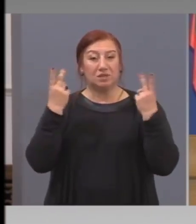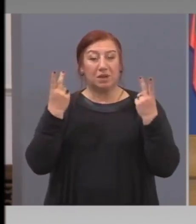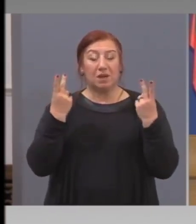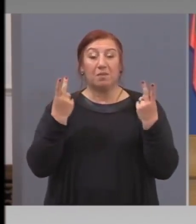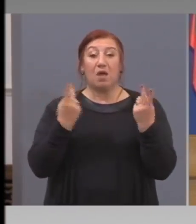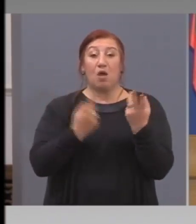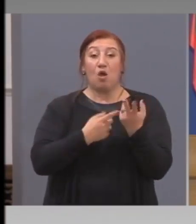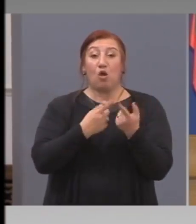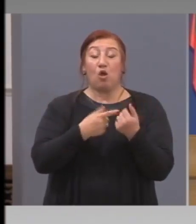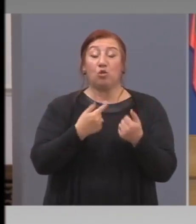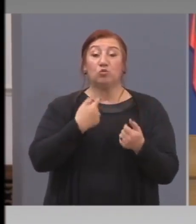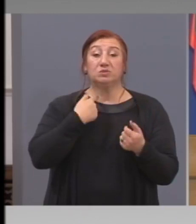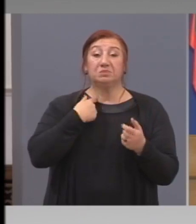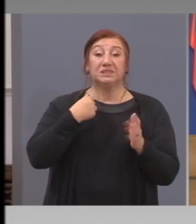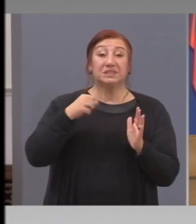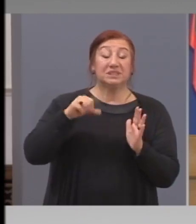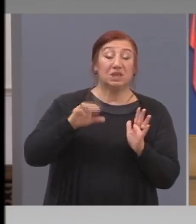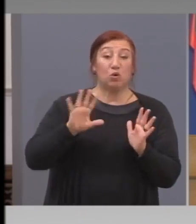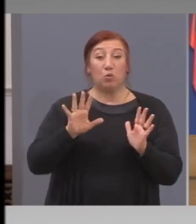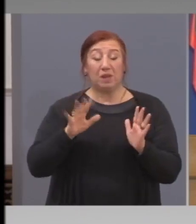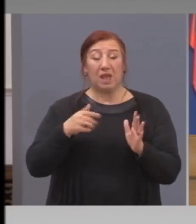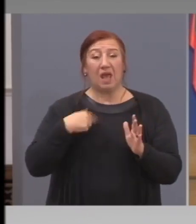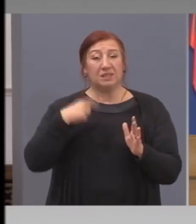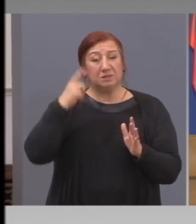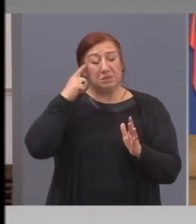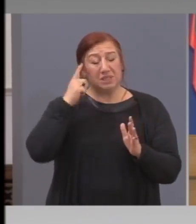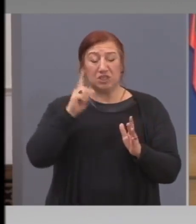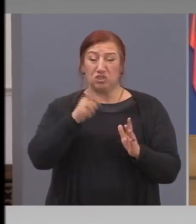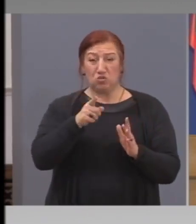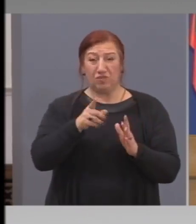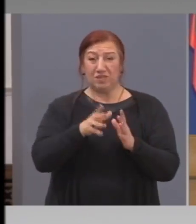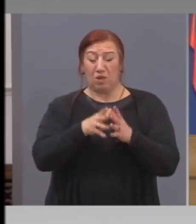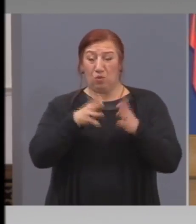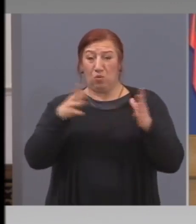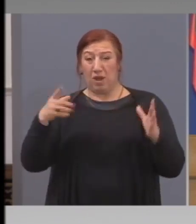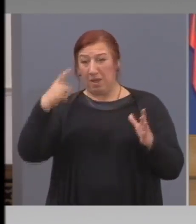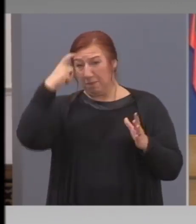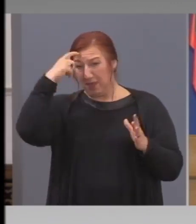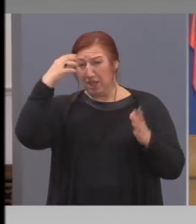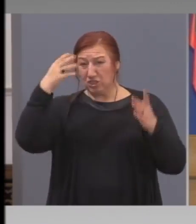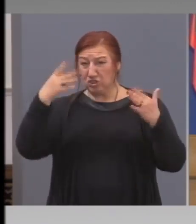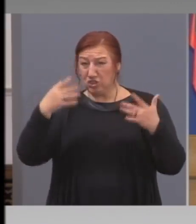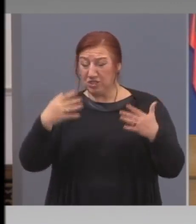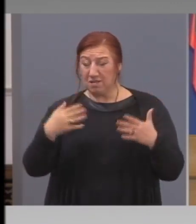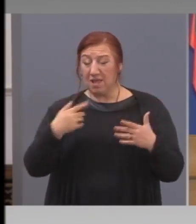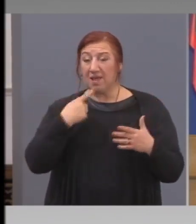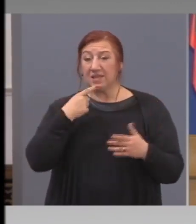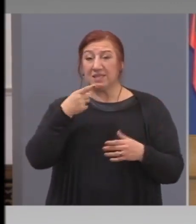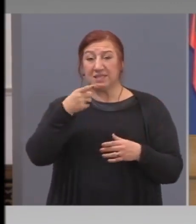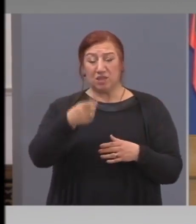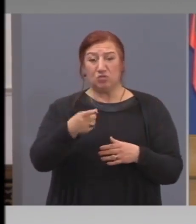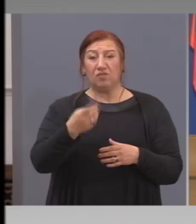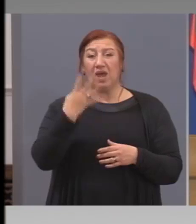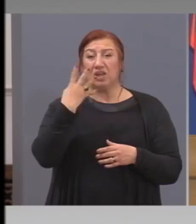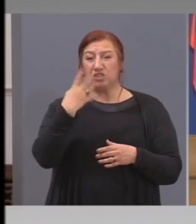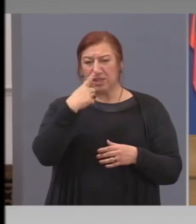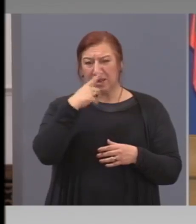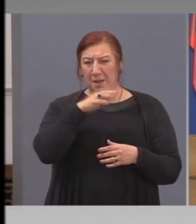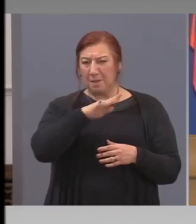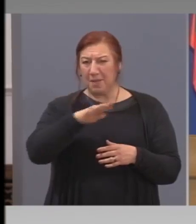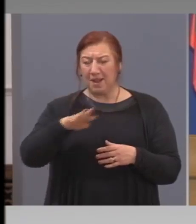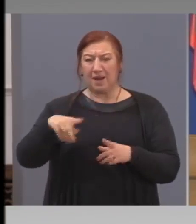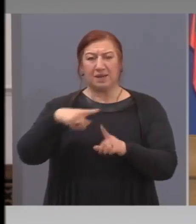сме загубили. Аз съм сигурен, че са огромни числата. И затова 4 милиарда и половина